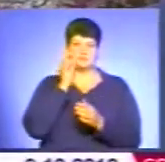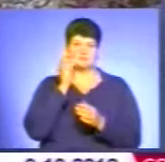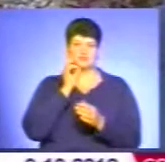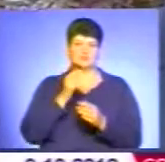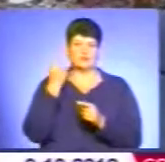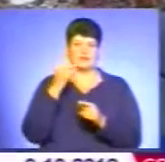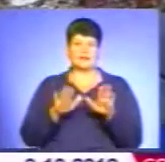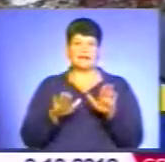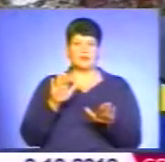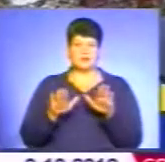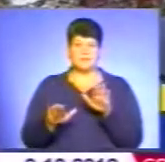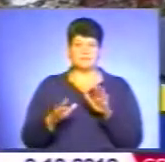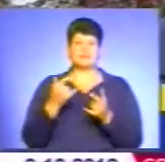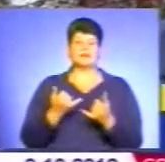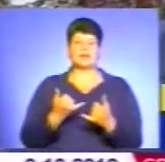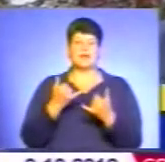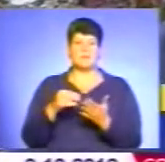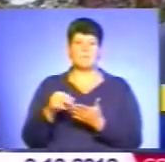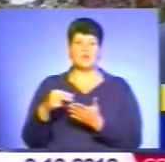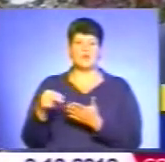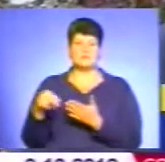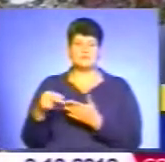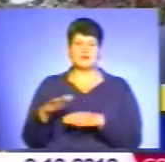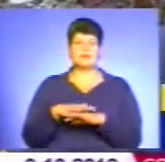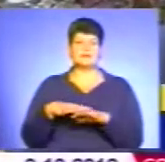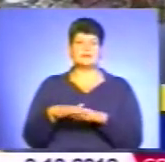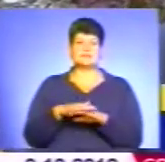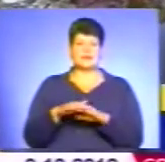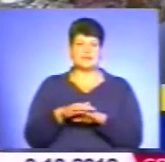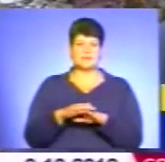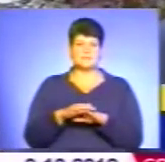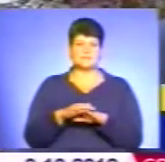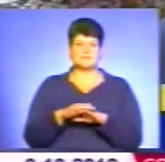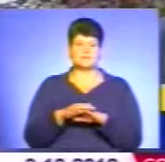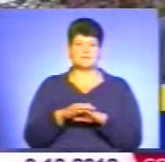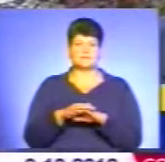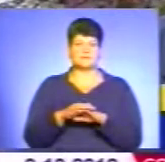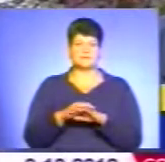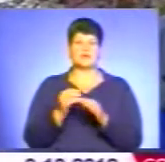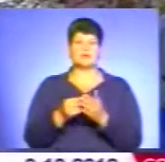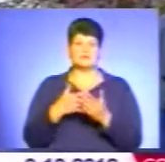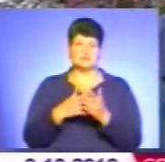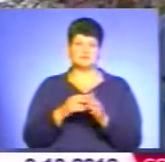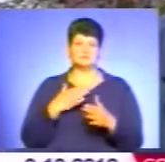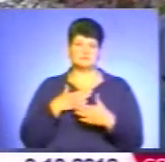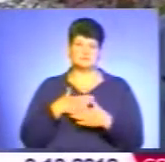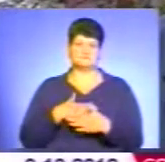покупця, для населення, вона така ціна приємна,